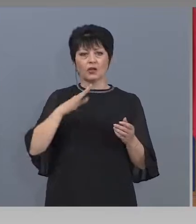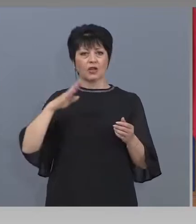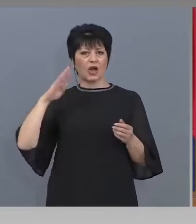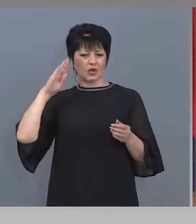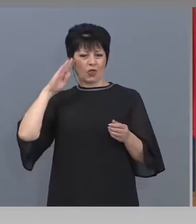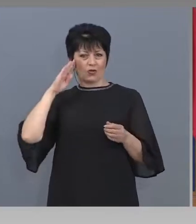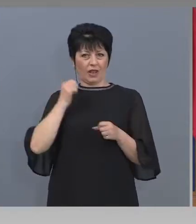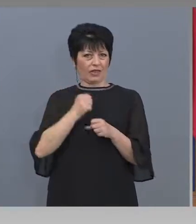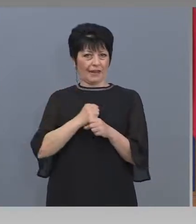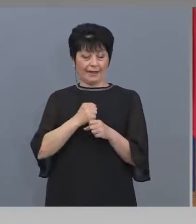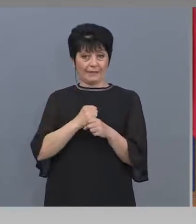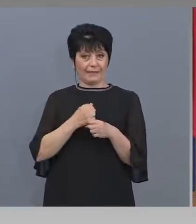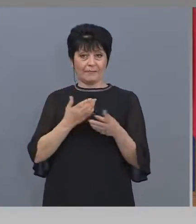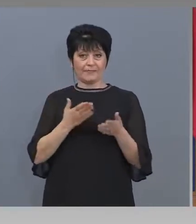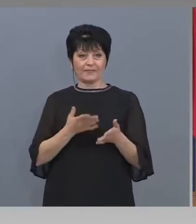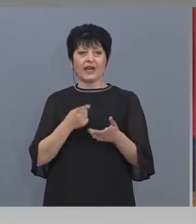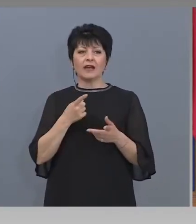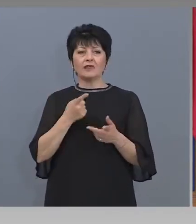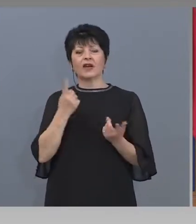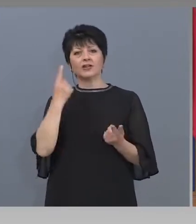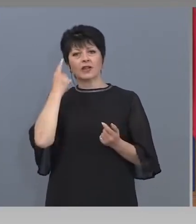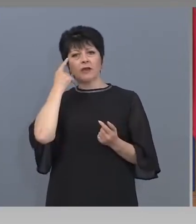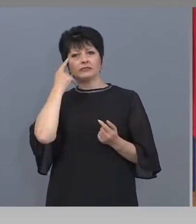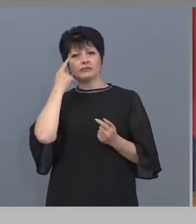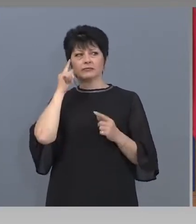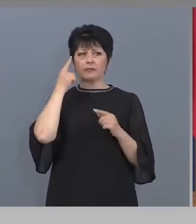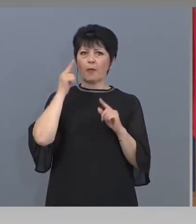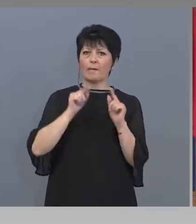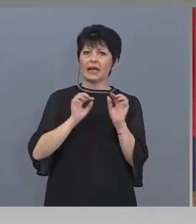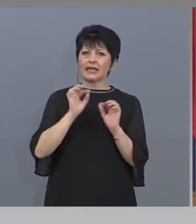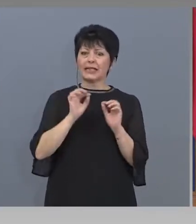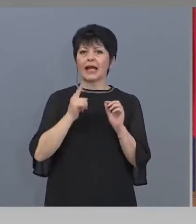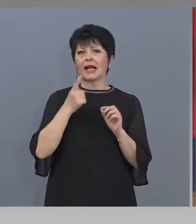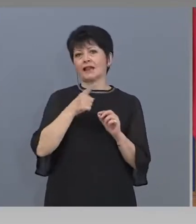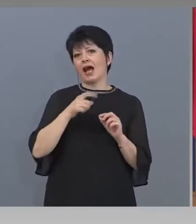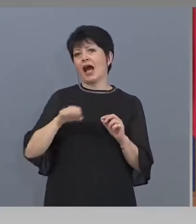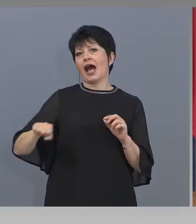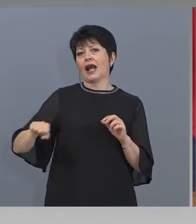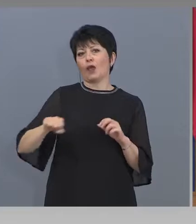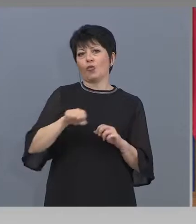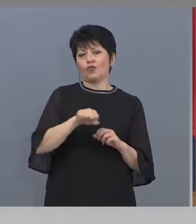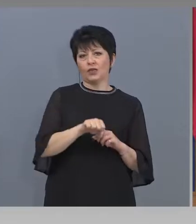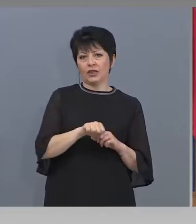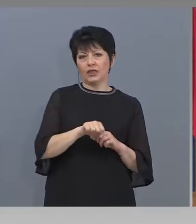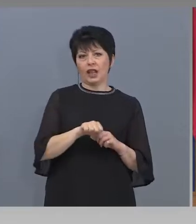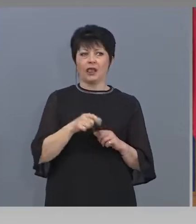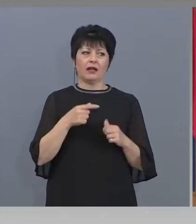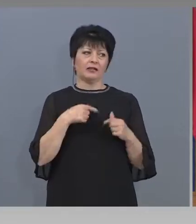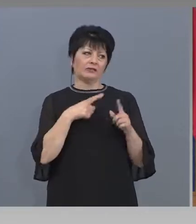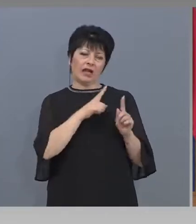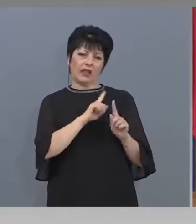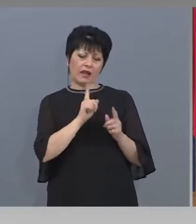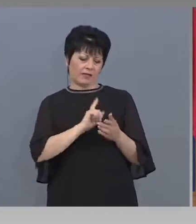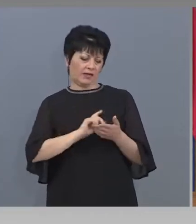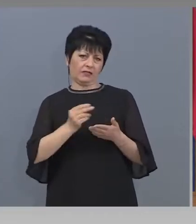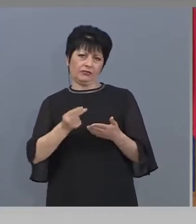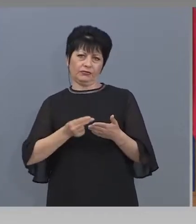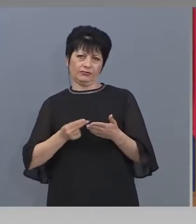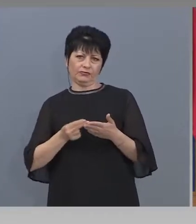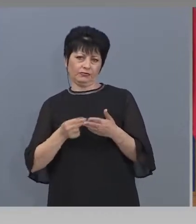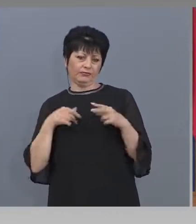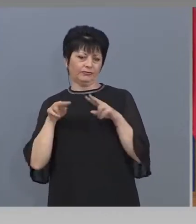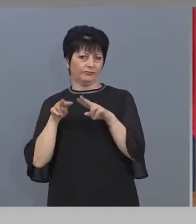служителите си и така. И това ще бъде по преценка на съответния ръководител. Ние няма да го администрираме. Всеки от